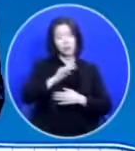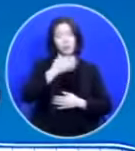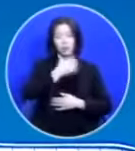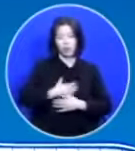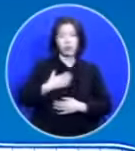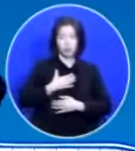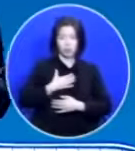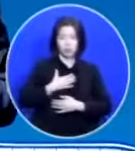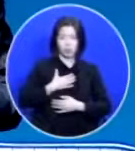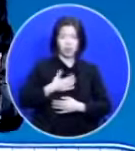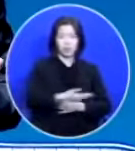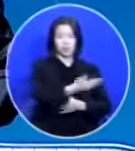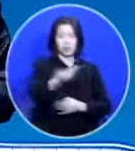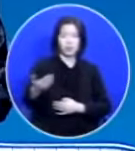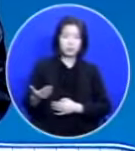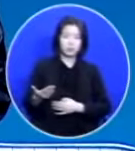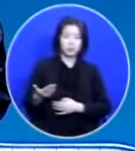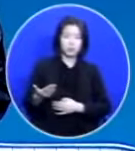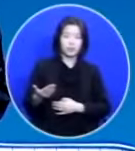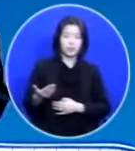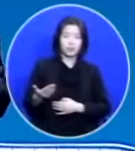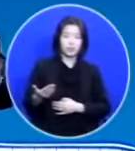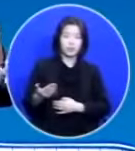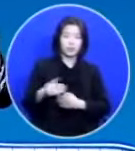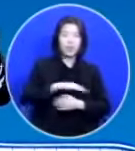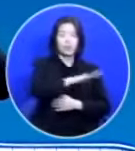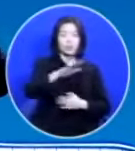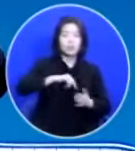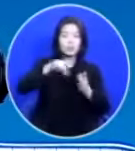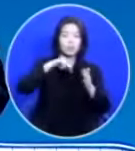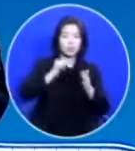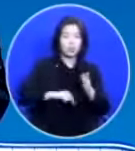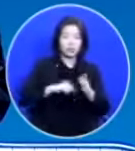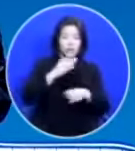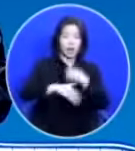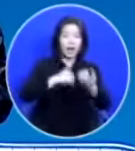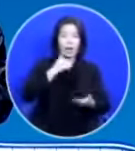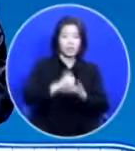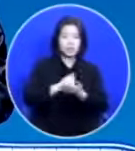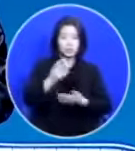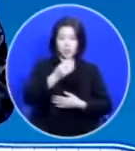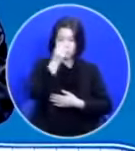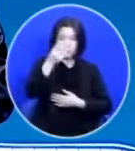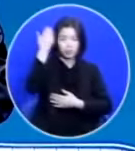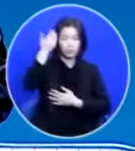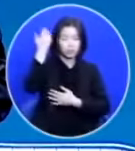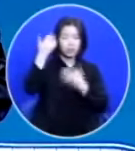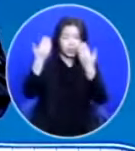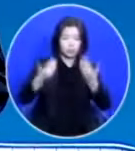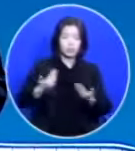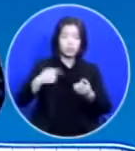여러분 우리 안에 하나님께서 성령을 주신 것은 근본적으로